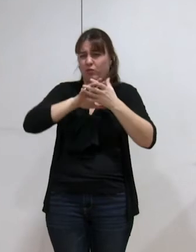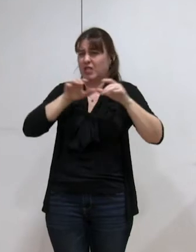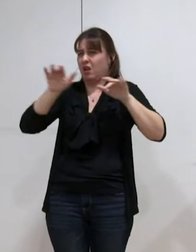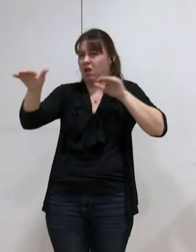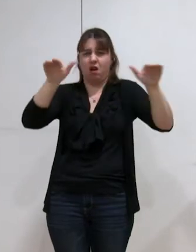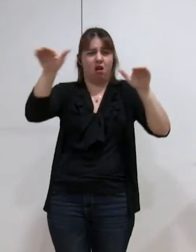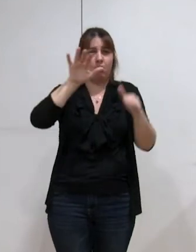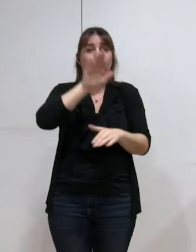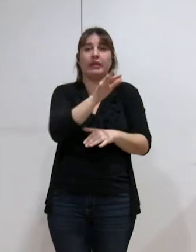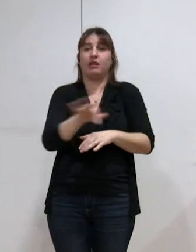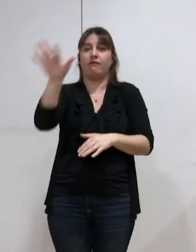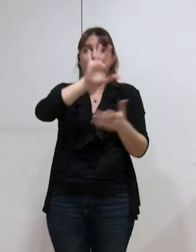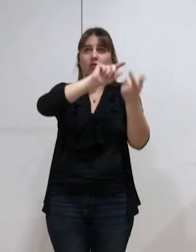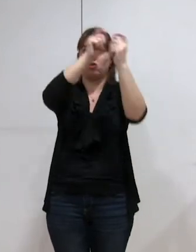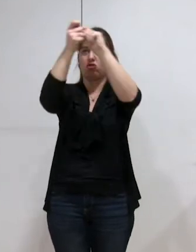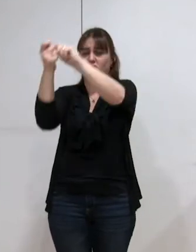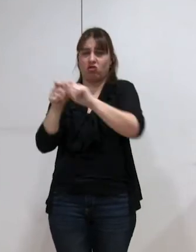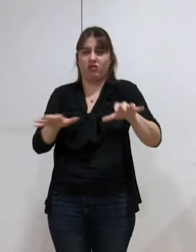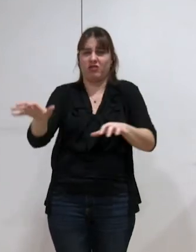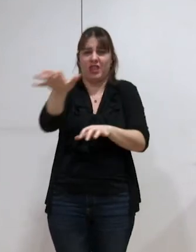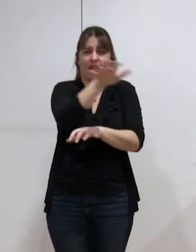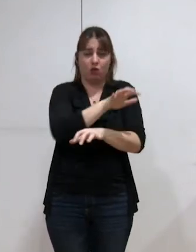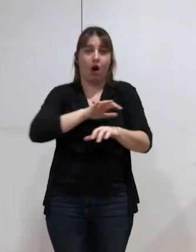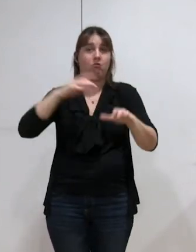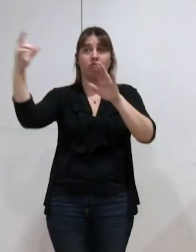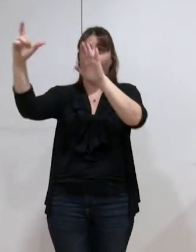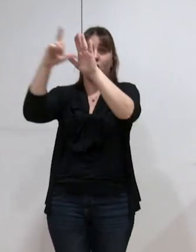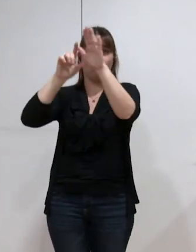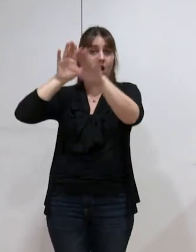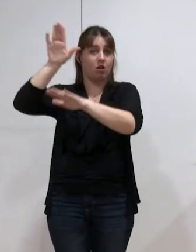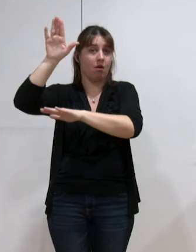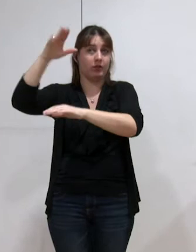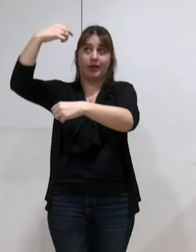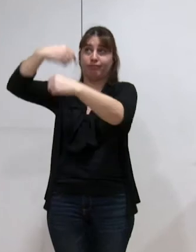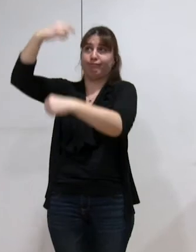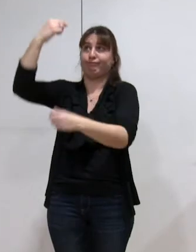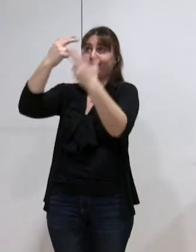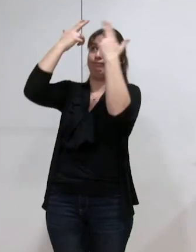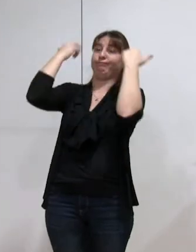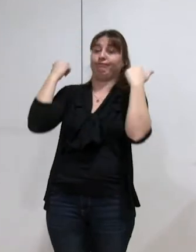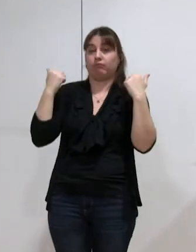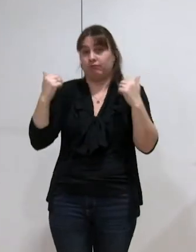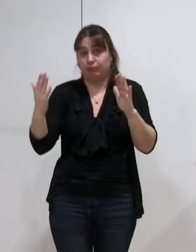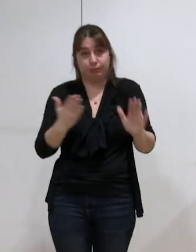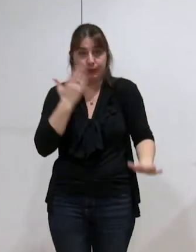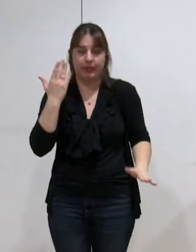Mais ainsi, la loi a été faite et maintenant, il revient